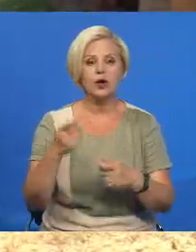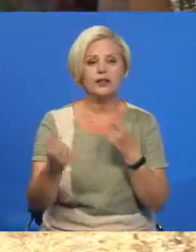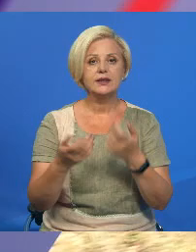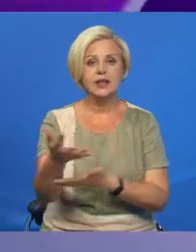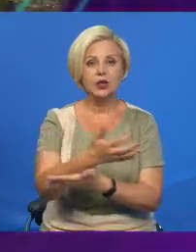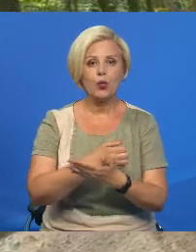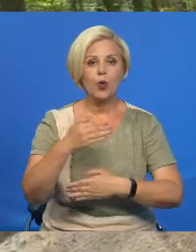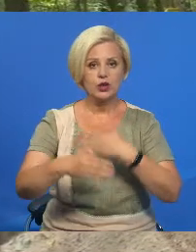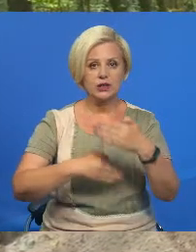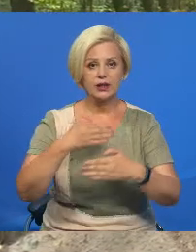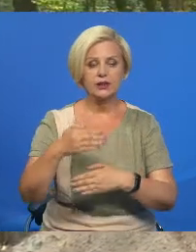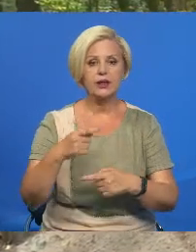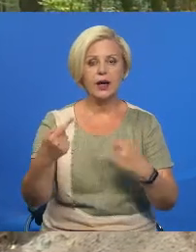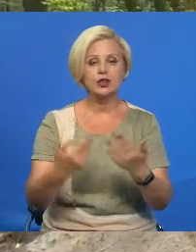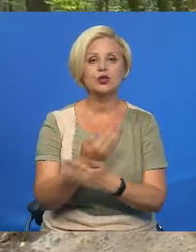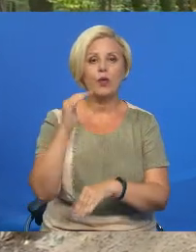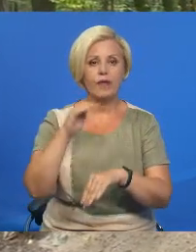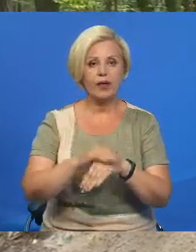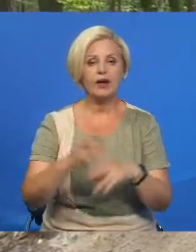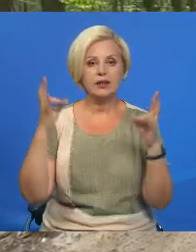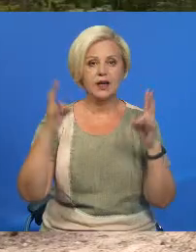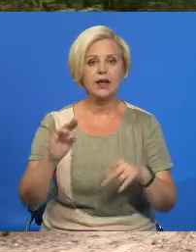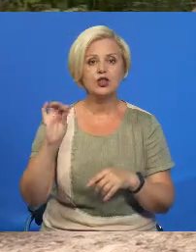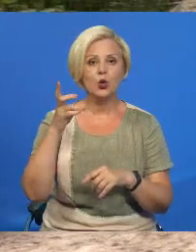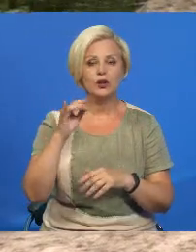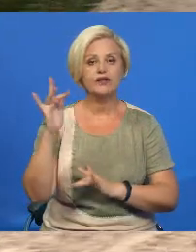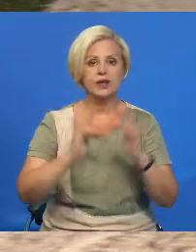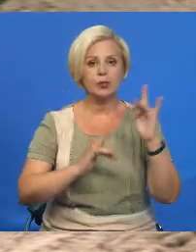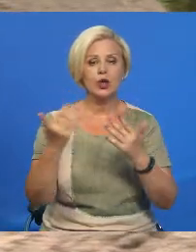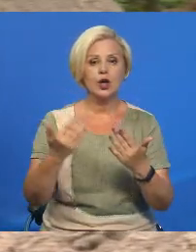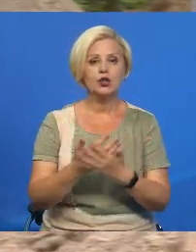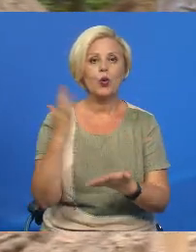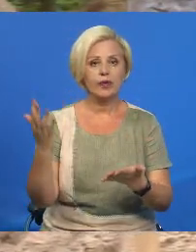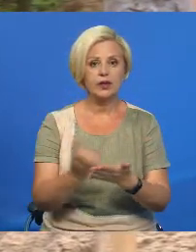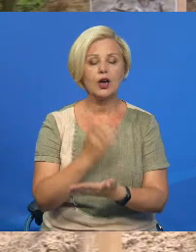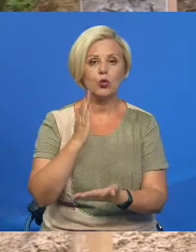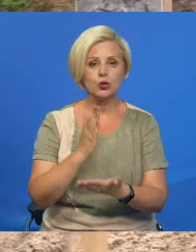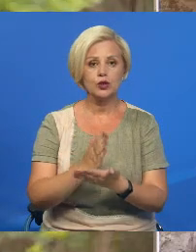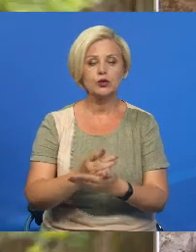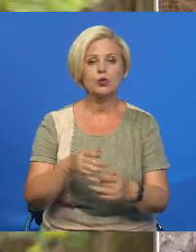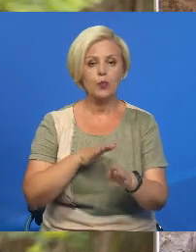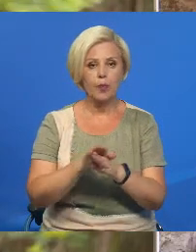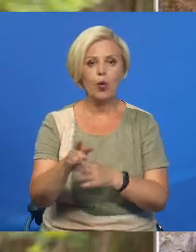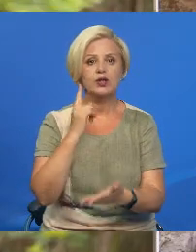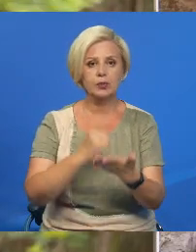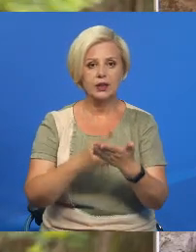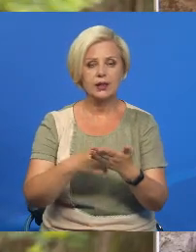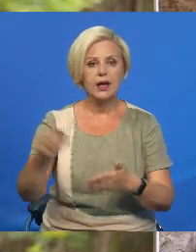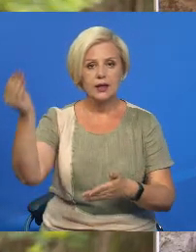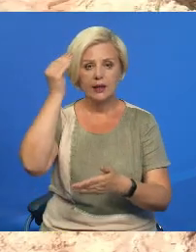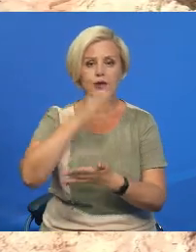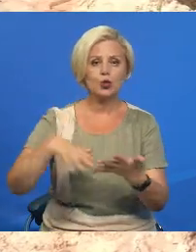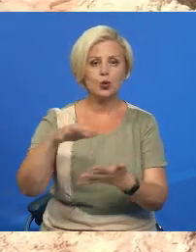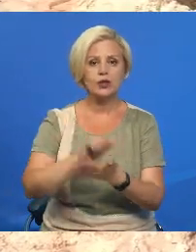техники. Черговые факты об трагедии ученковским лесе. Новые знаходки служат необверженным доказом на умысного